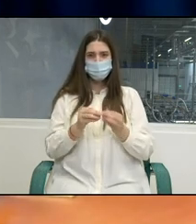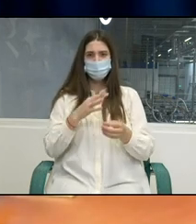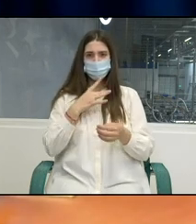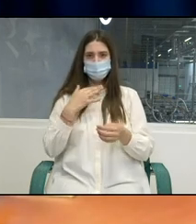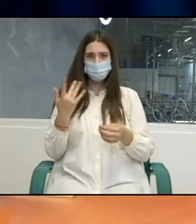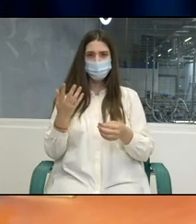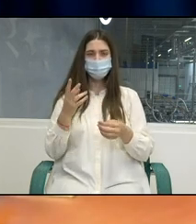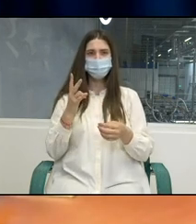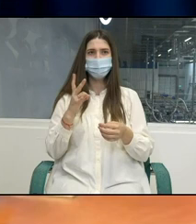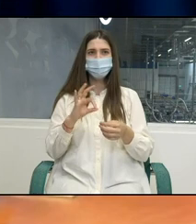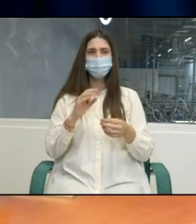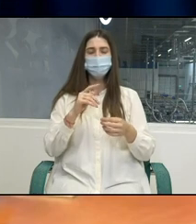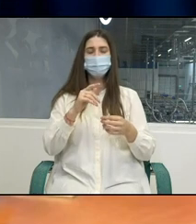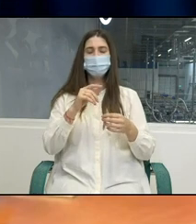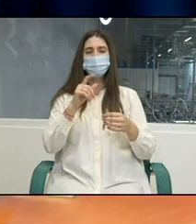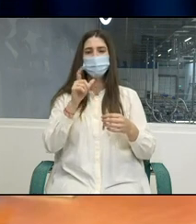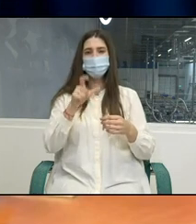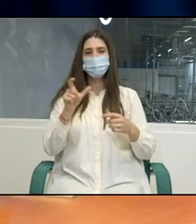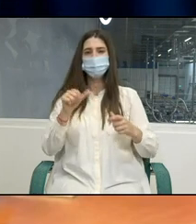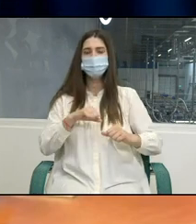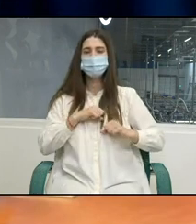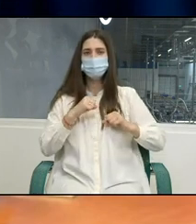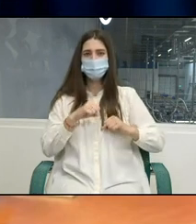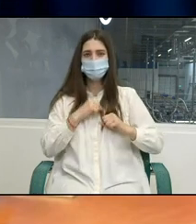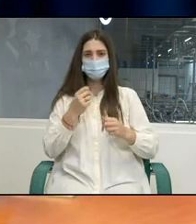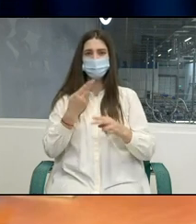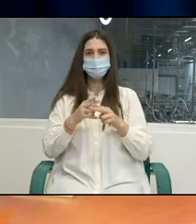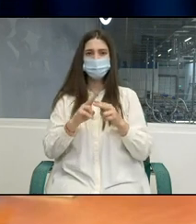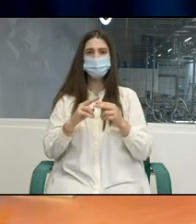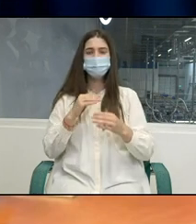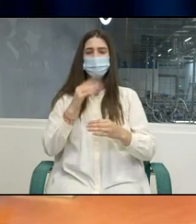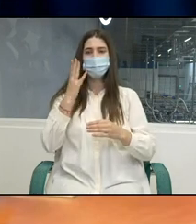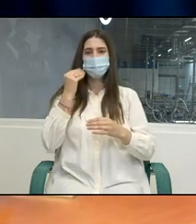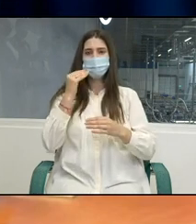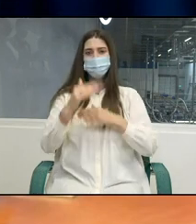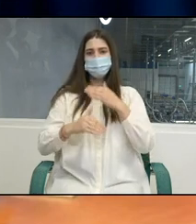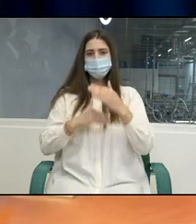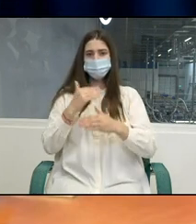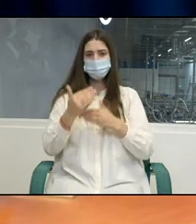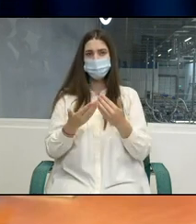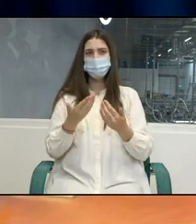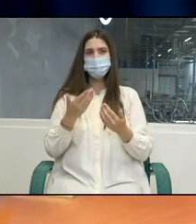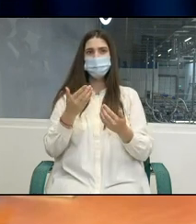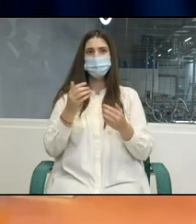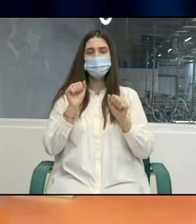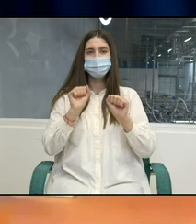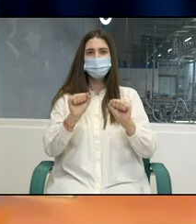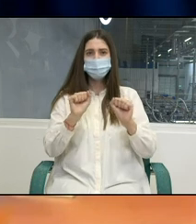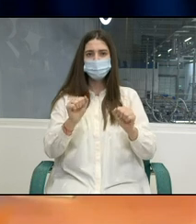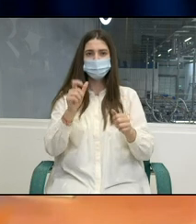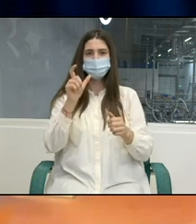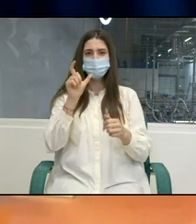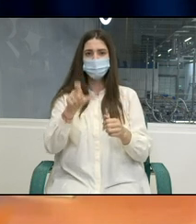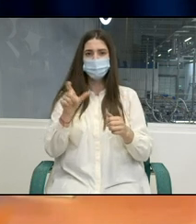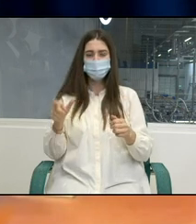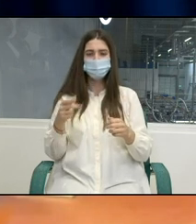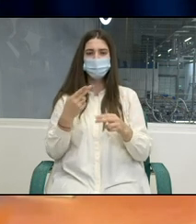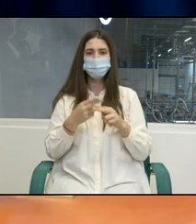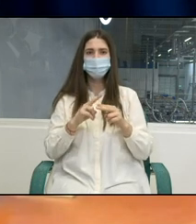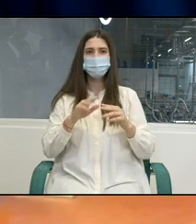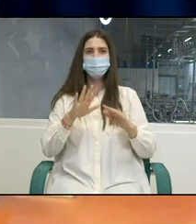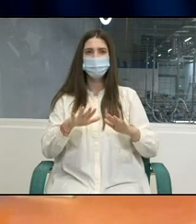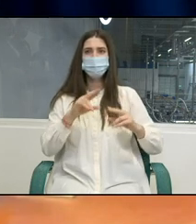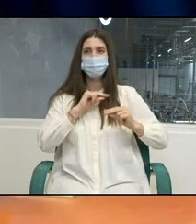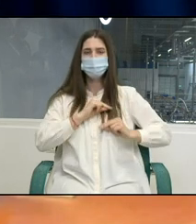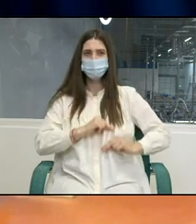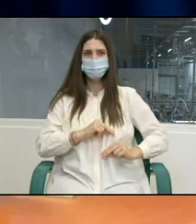decentă va încerca să resoluționeze parte din aceste probleme și să va axa pe ocuparea tinerilor, siguranță la locul de muncă și va îmbunătăți de locul social. Colegul